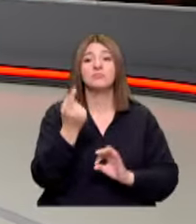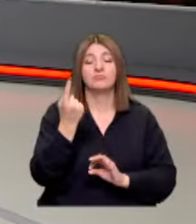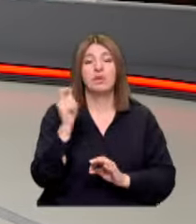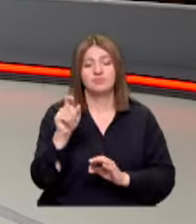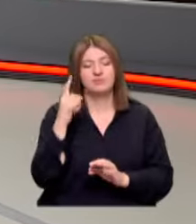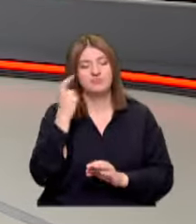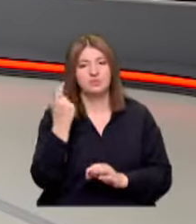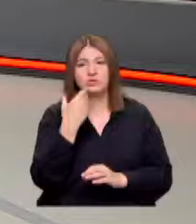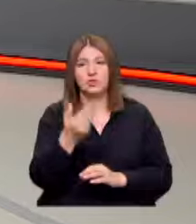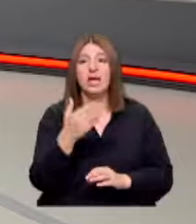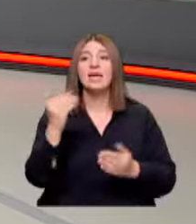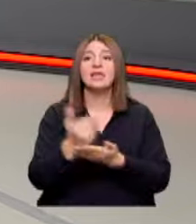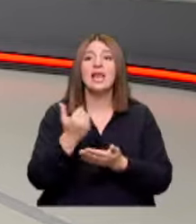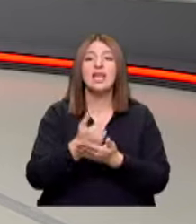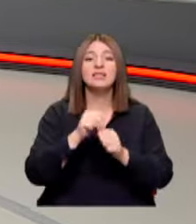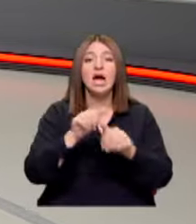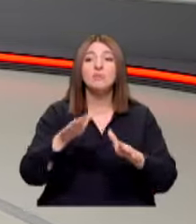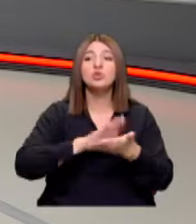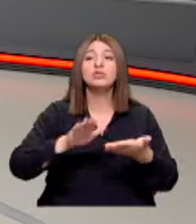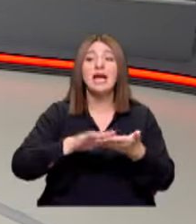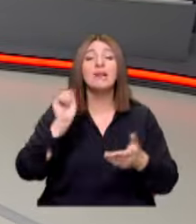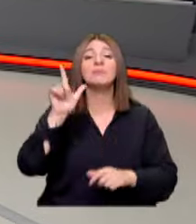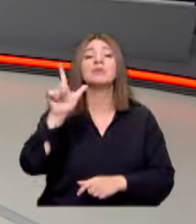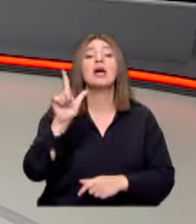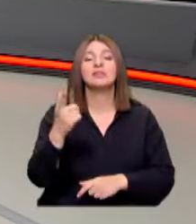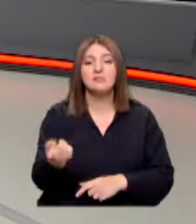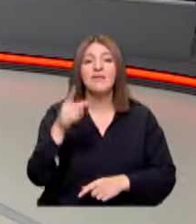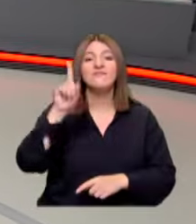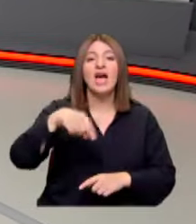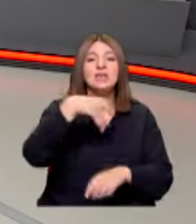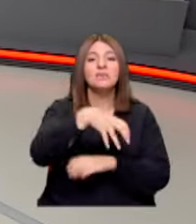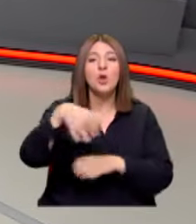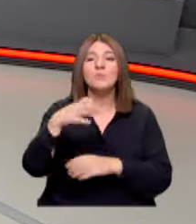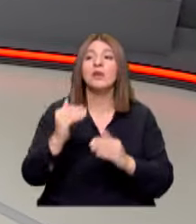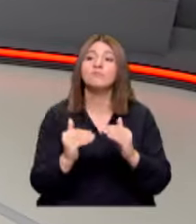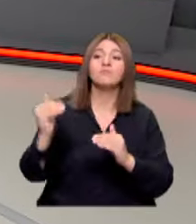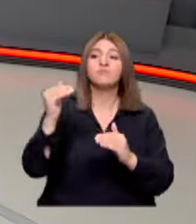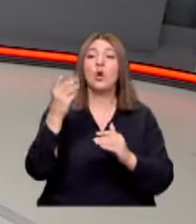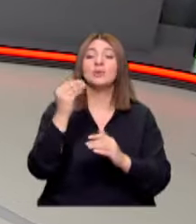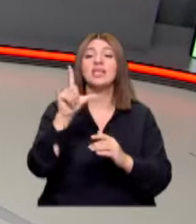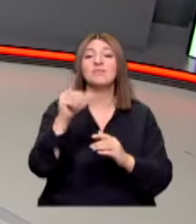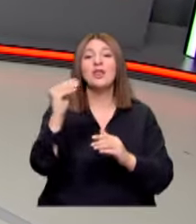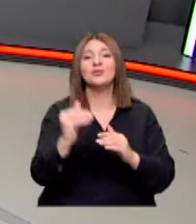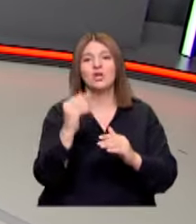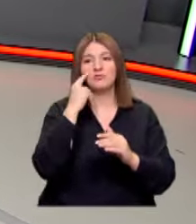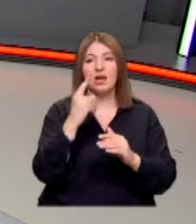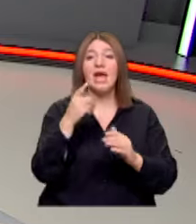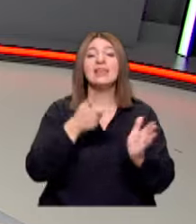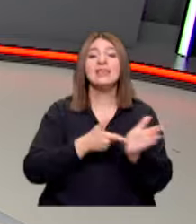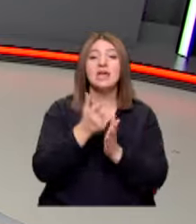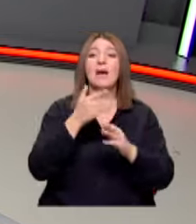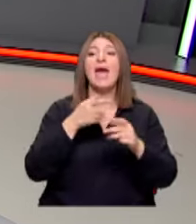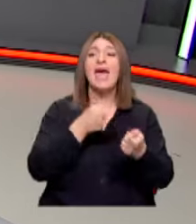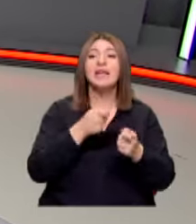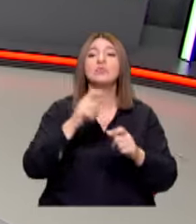bulundu Şunu söyledi, gelir dağılımı düzelmeli dedi Vergi dilimi arttırılmalı Tarım eğitim hukuk